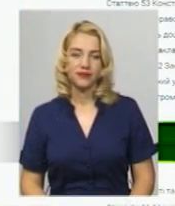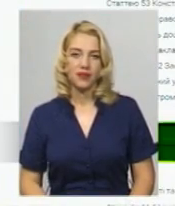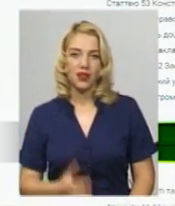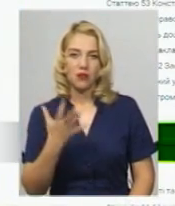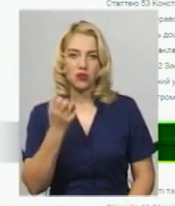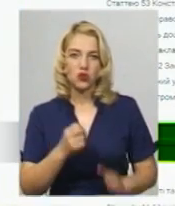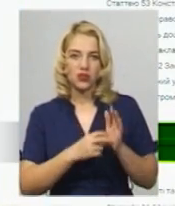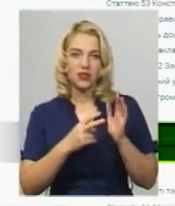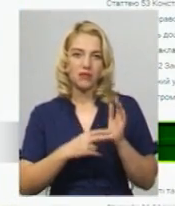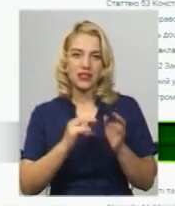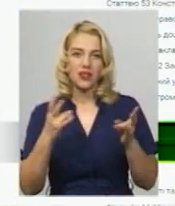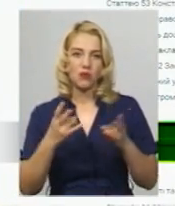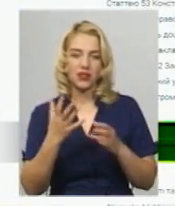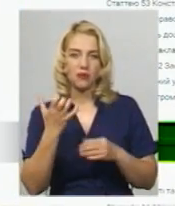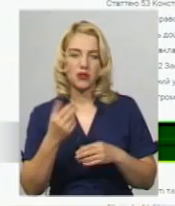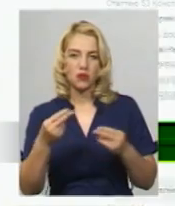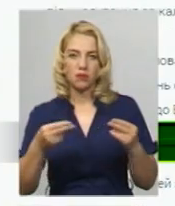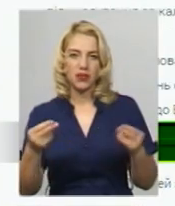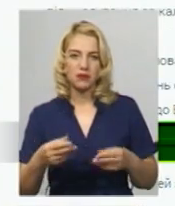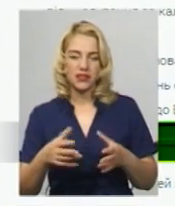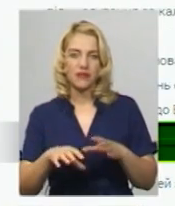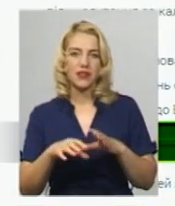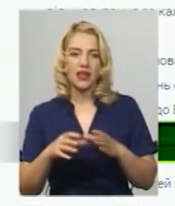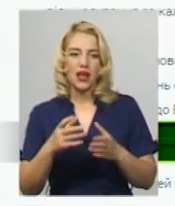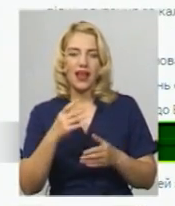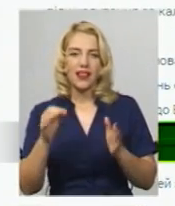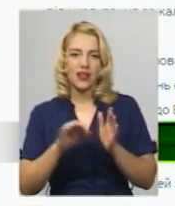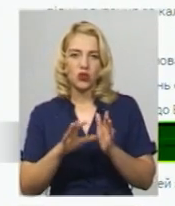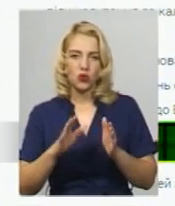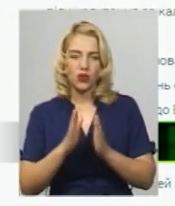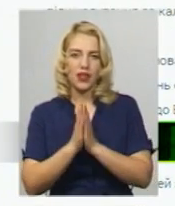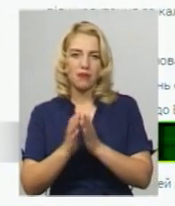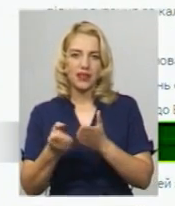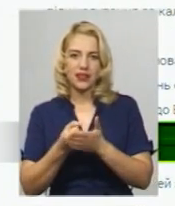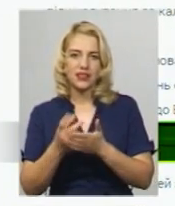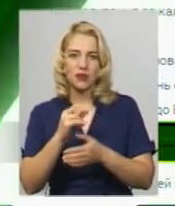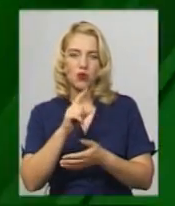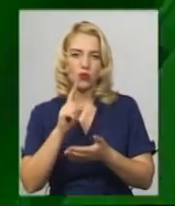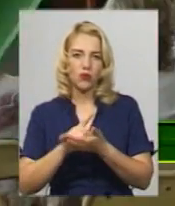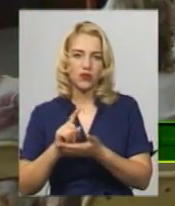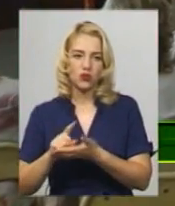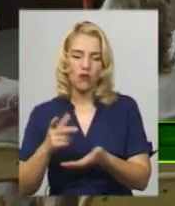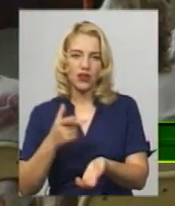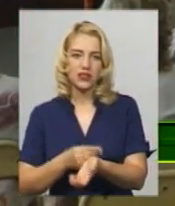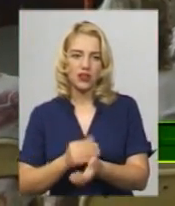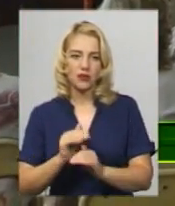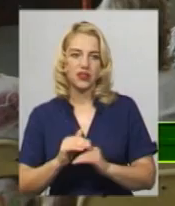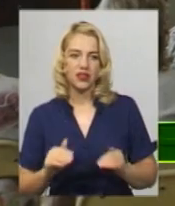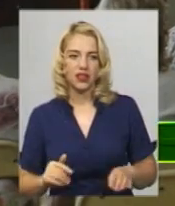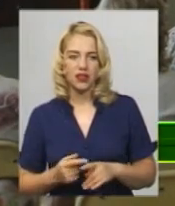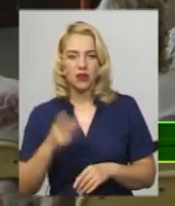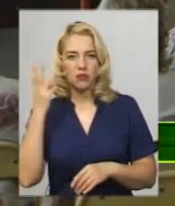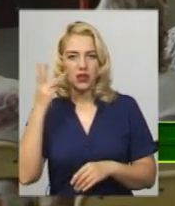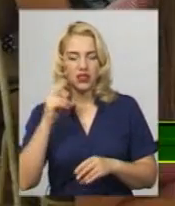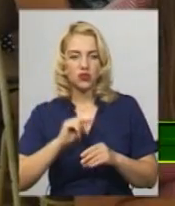517 із необхідних 500 підписів набрала електронна петиція проти обов'язкової вакцинації дітей. У Хмельницькому